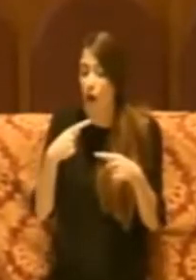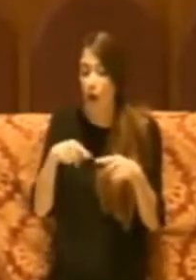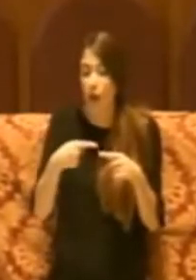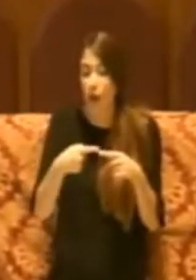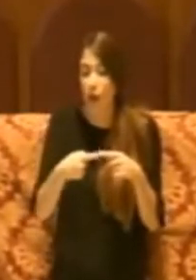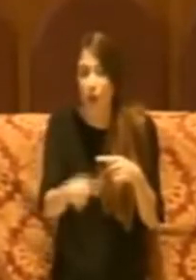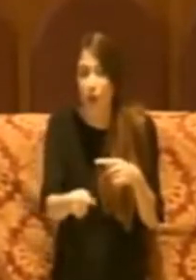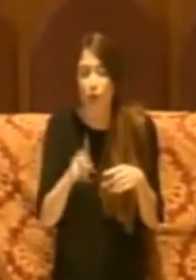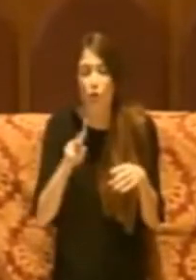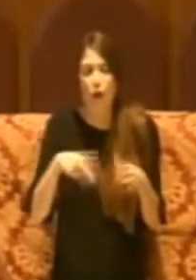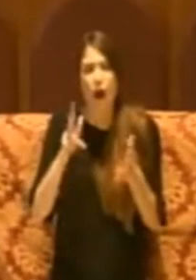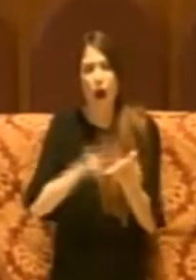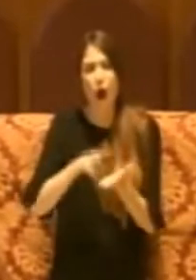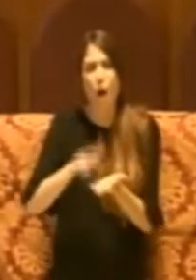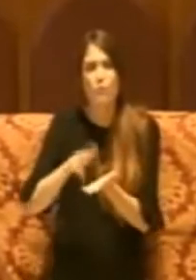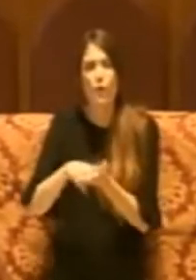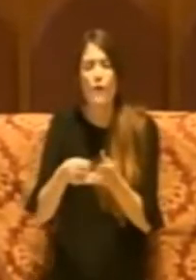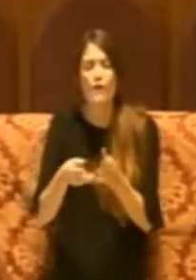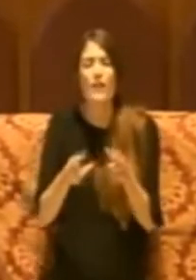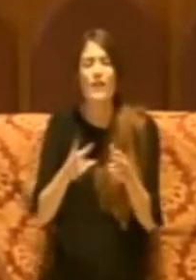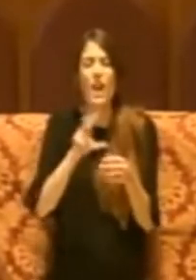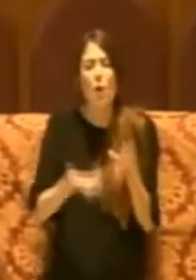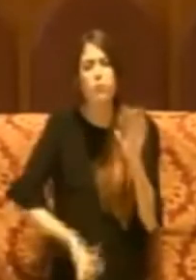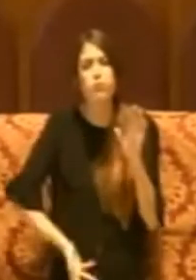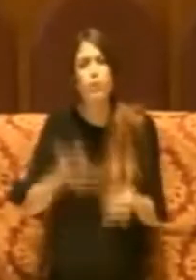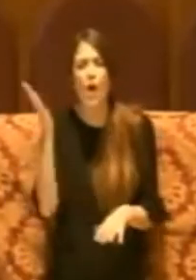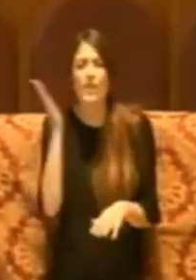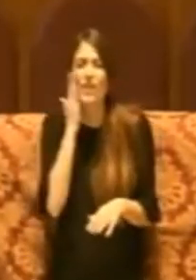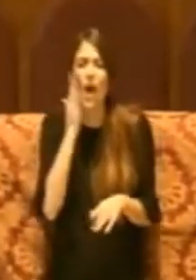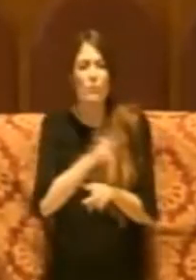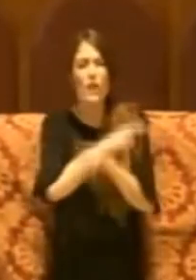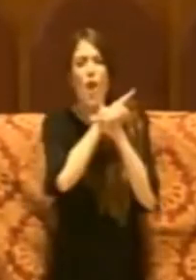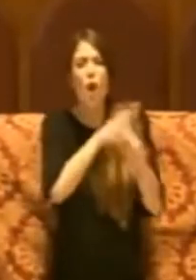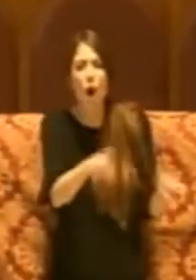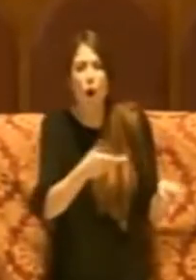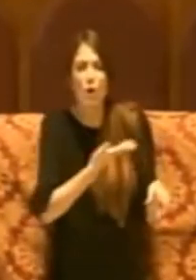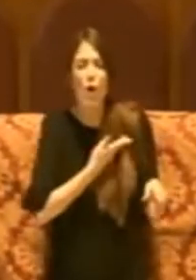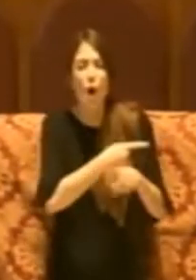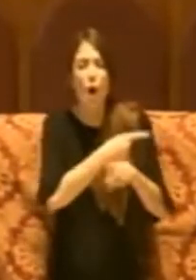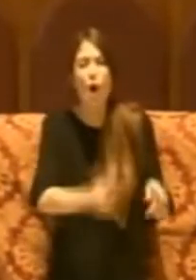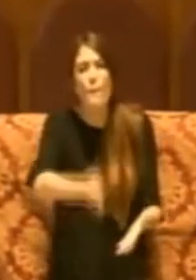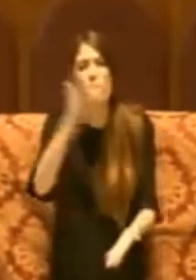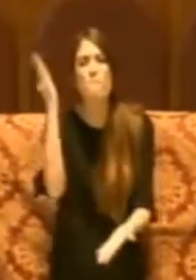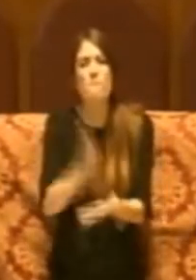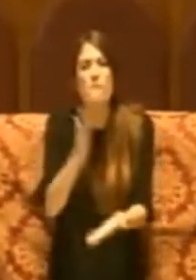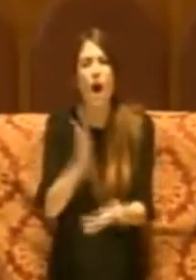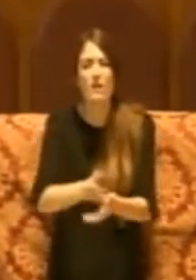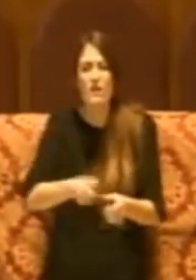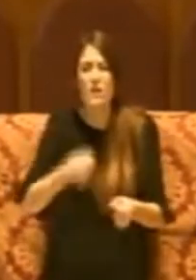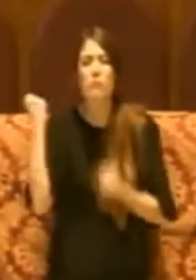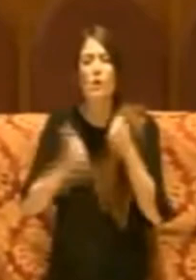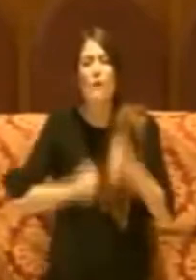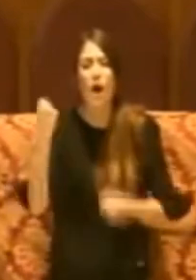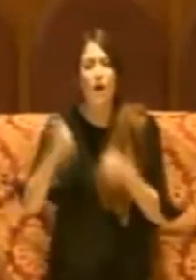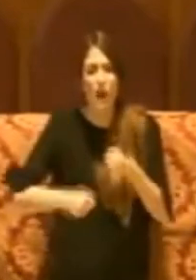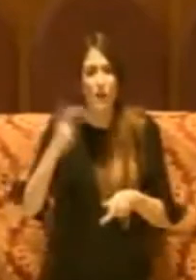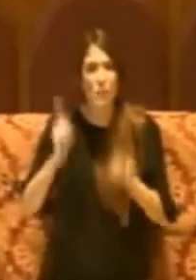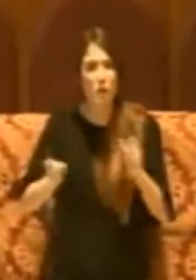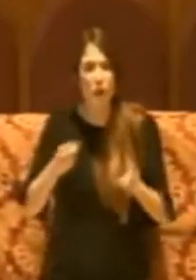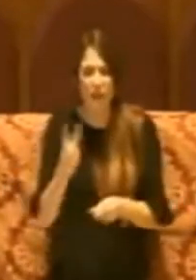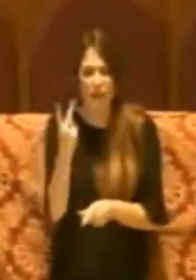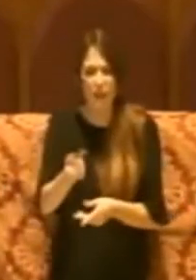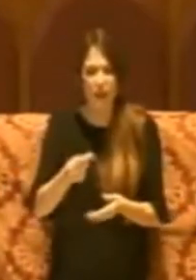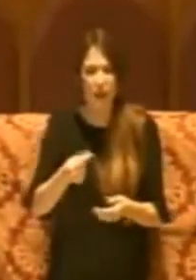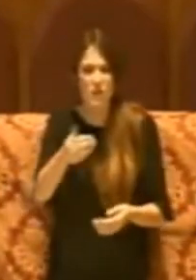approvate più di 300 in quest'Aula i debiti che hanno fatto loro basta con questa propaganda politica da due soldi